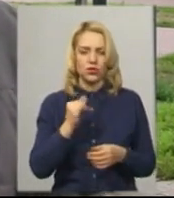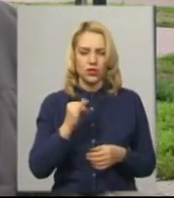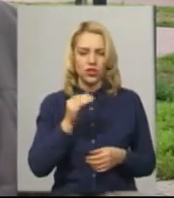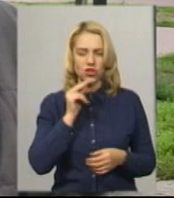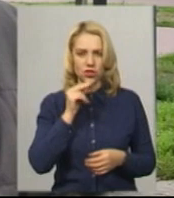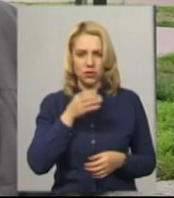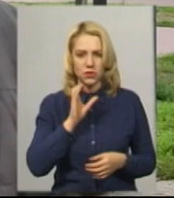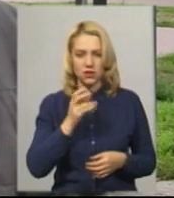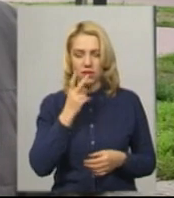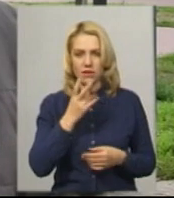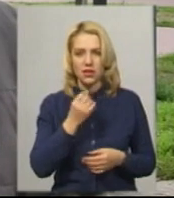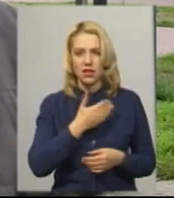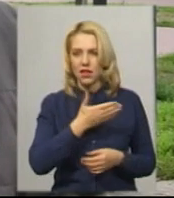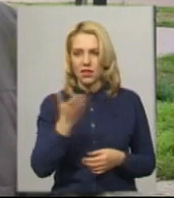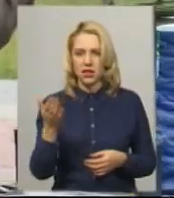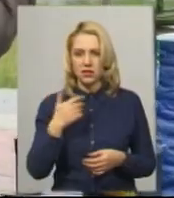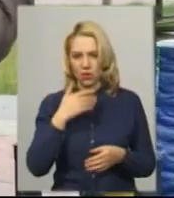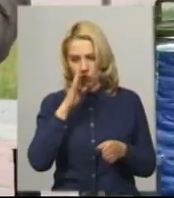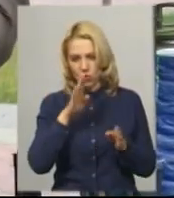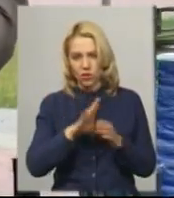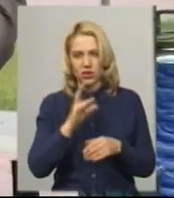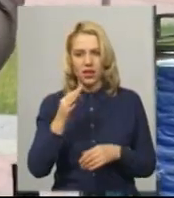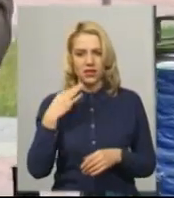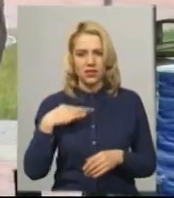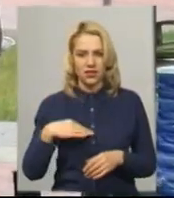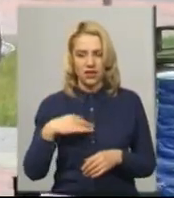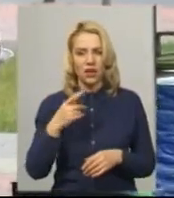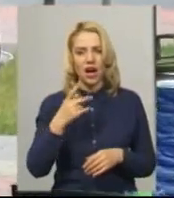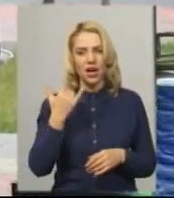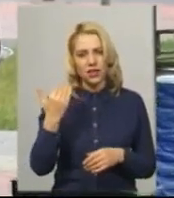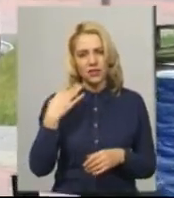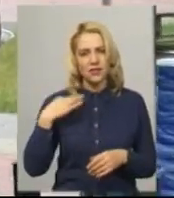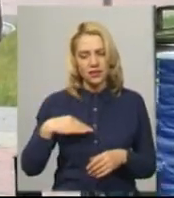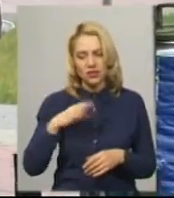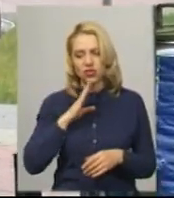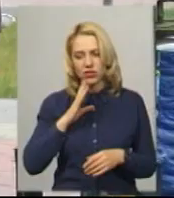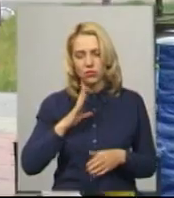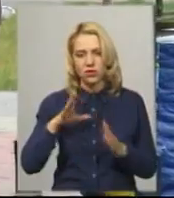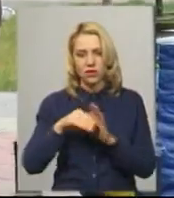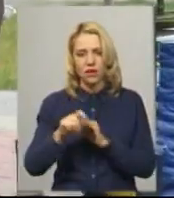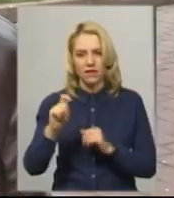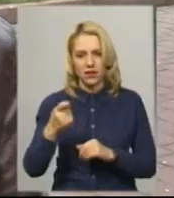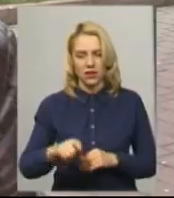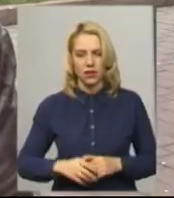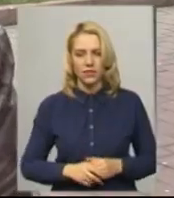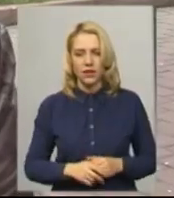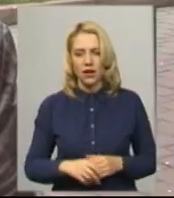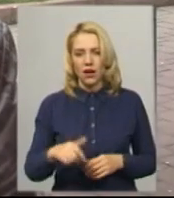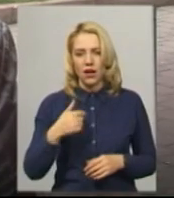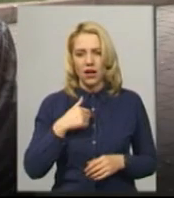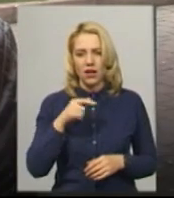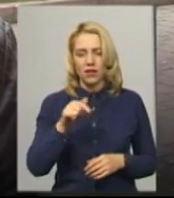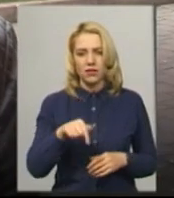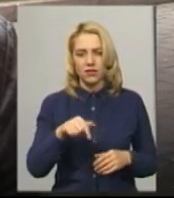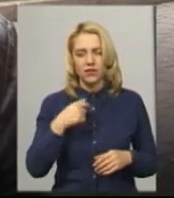говорить, що вона дивиться на нас, і ми схожи на її сина. Відвідував з закладу Анатолій Козак про безкоштовні обіди і знався випадково. Так, случайно, в місті